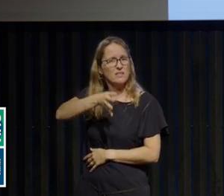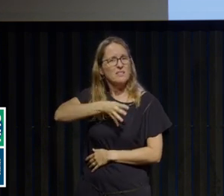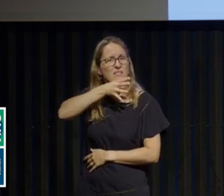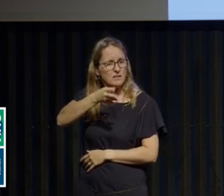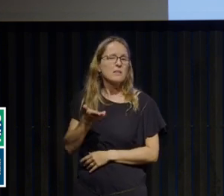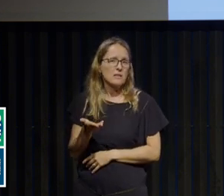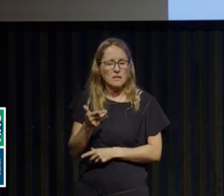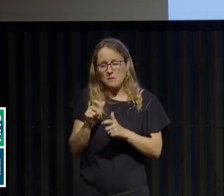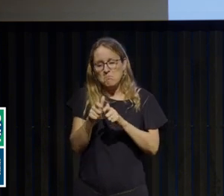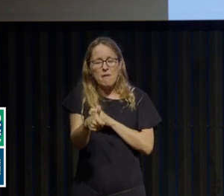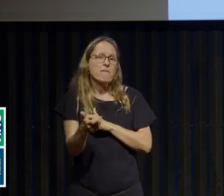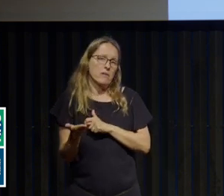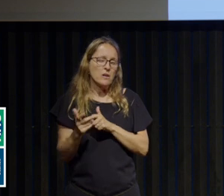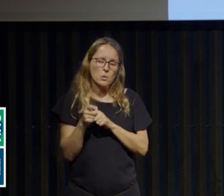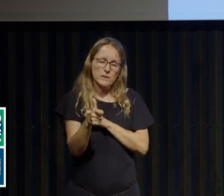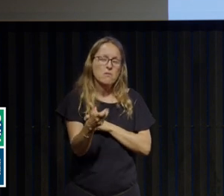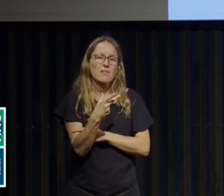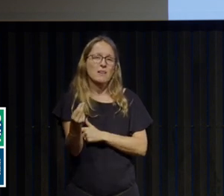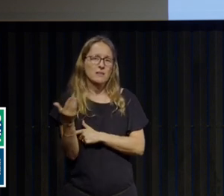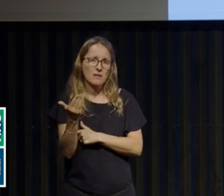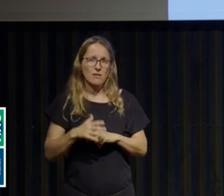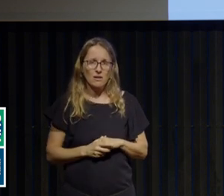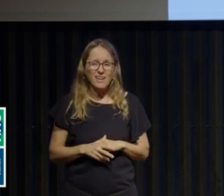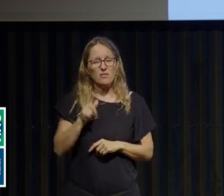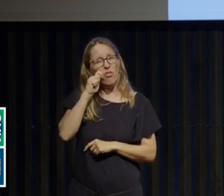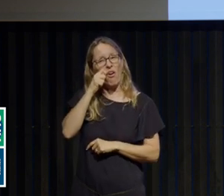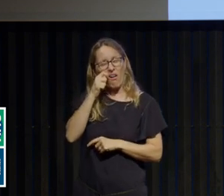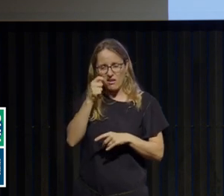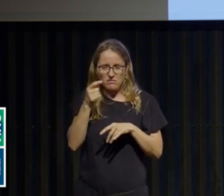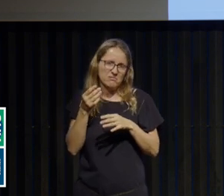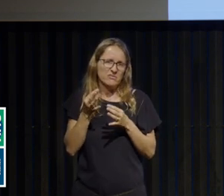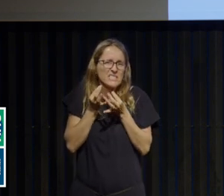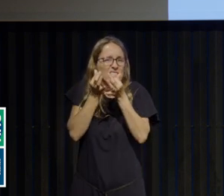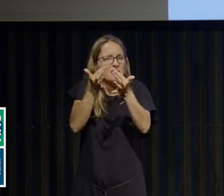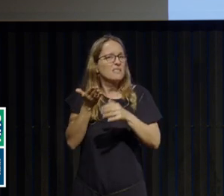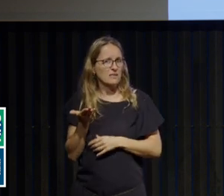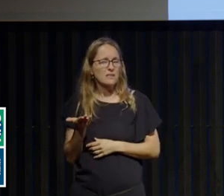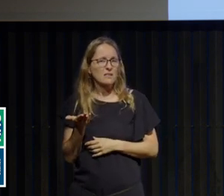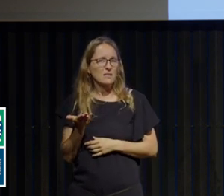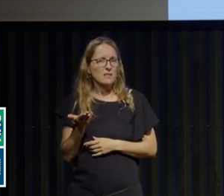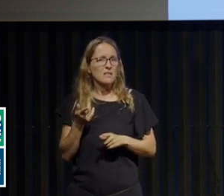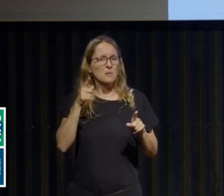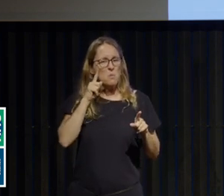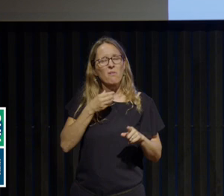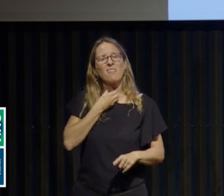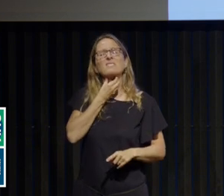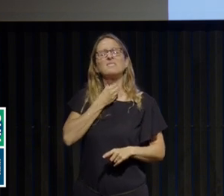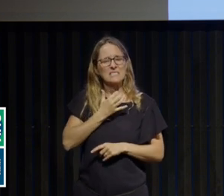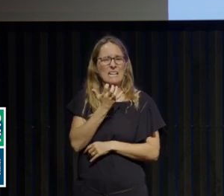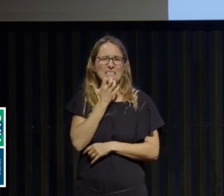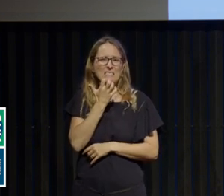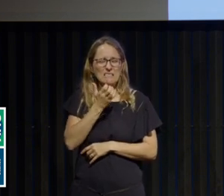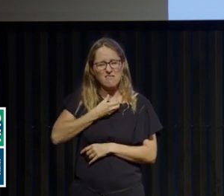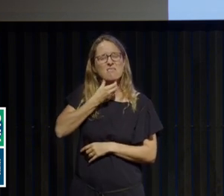Une des complications les plus graves, c'est la fragilité dentaire, liée au passage de l'acidité du